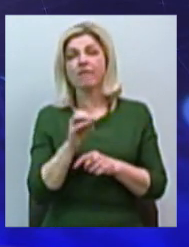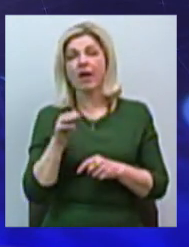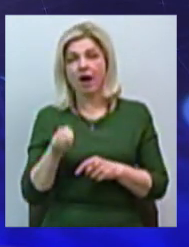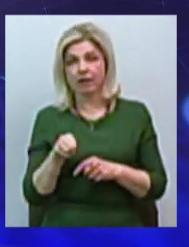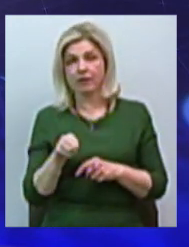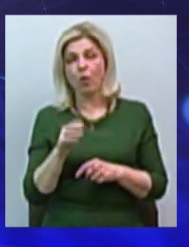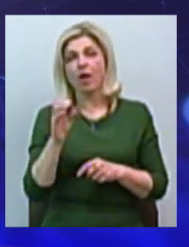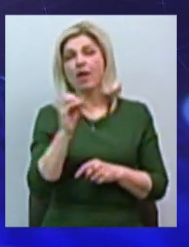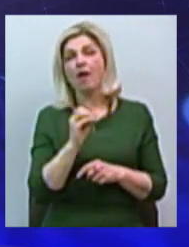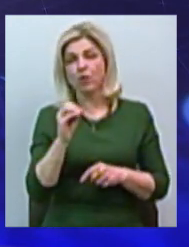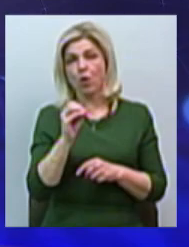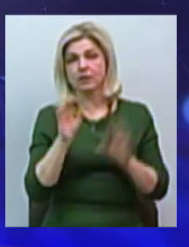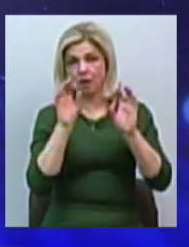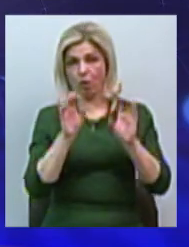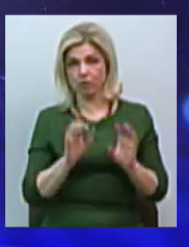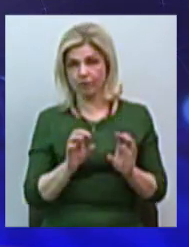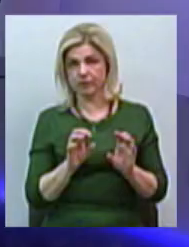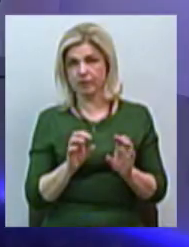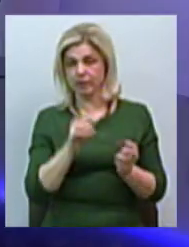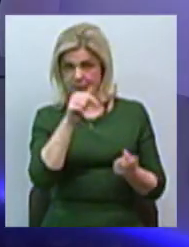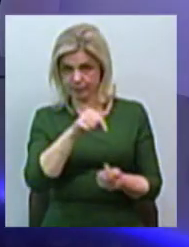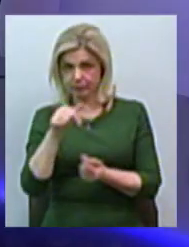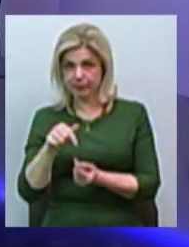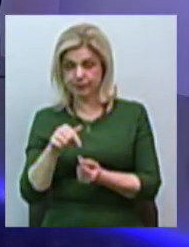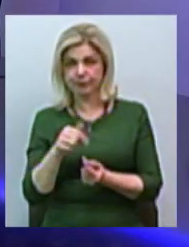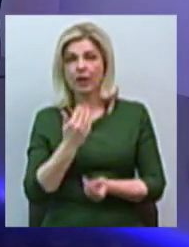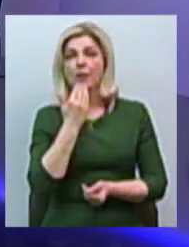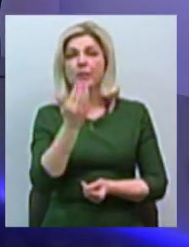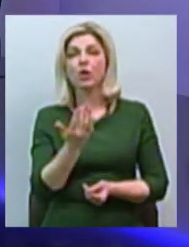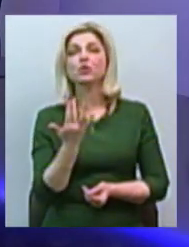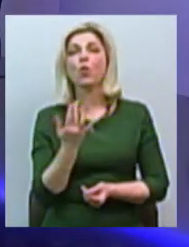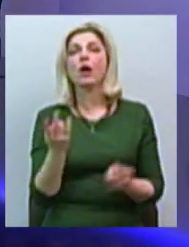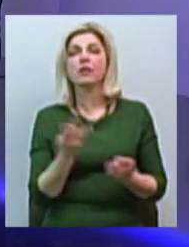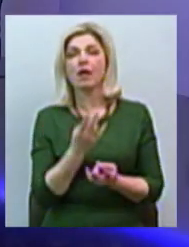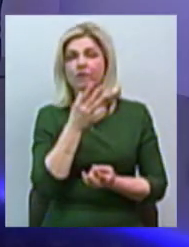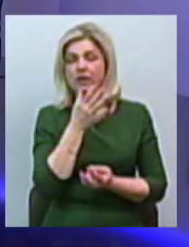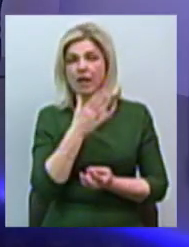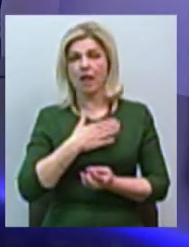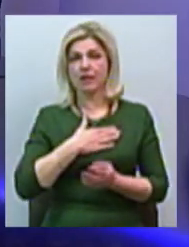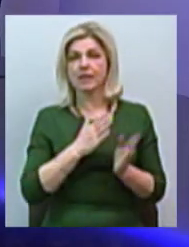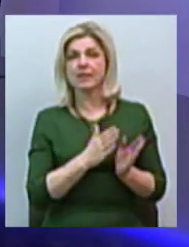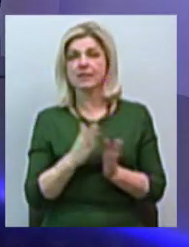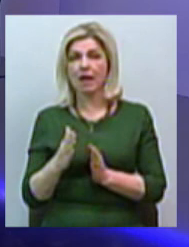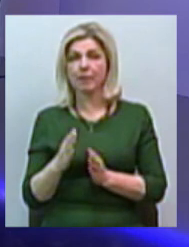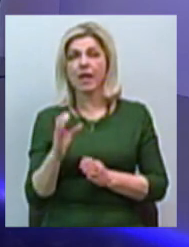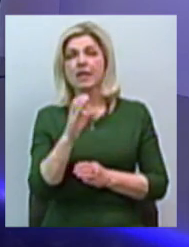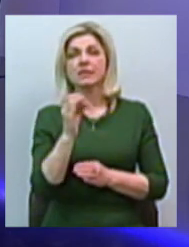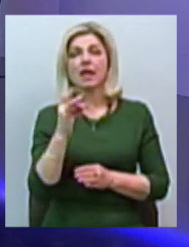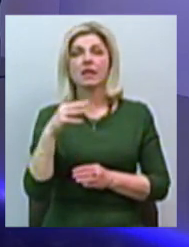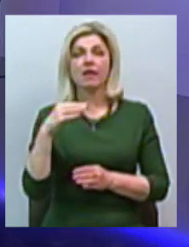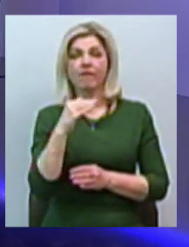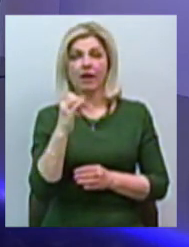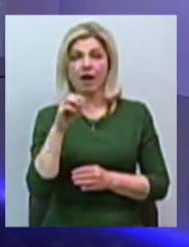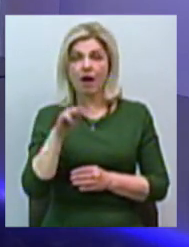вважаєте, скільки потрібно часу в нашій системі сертифікації для того, щоб вивинитися? Ну, опять же, я